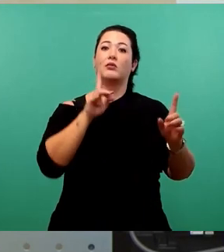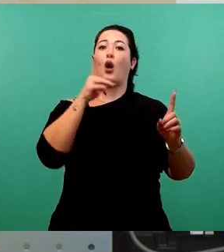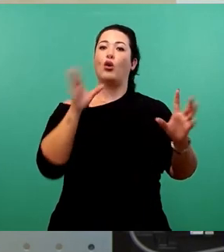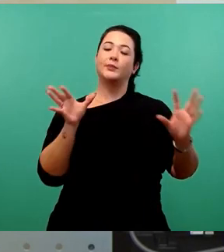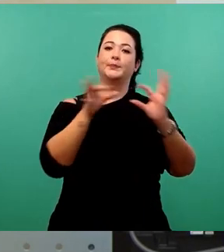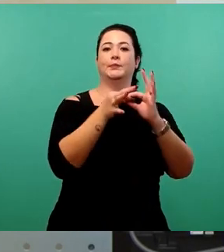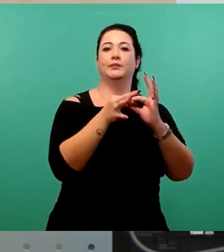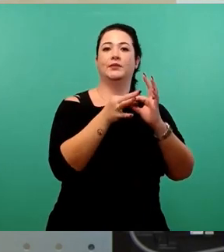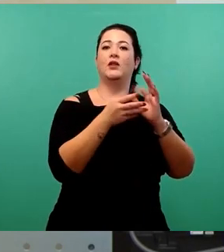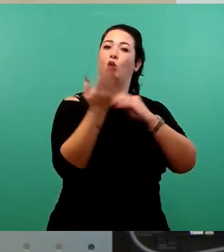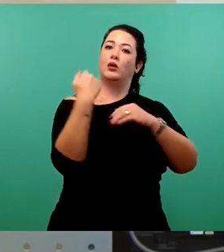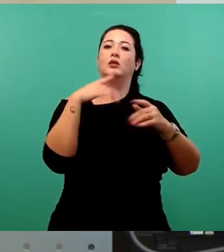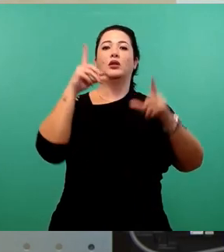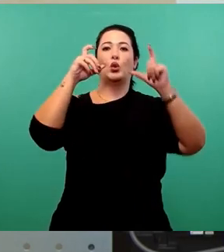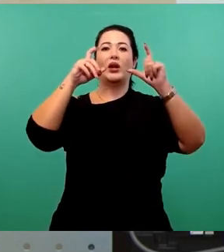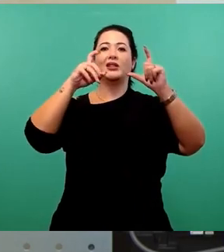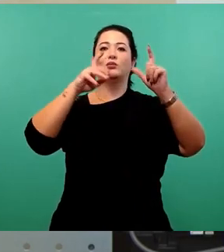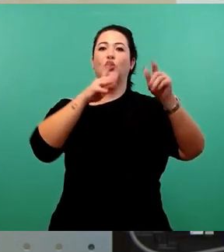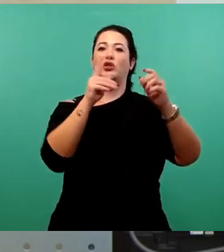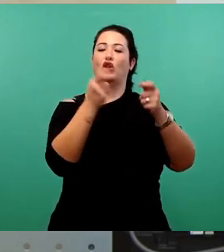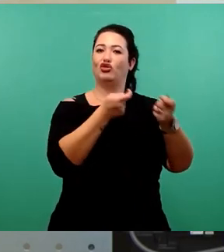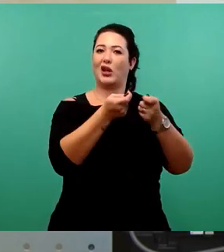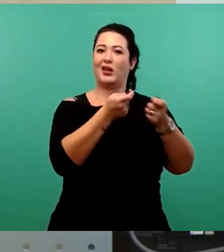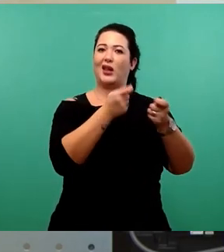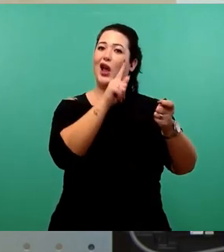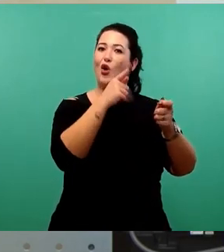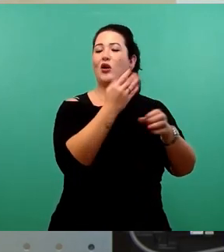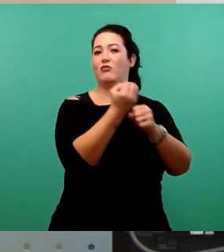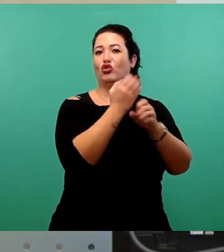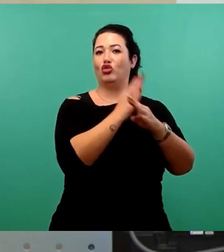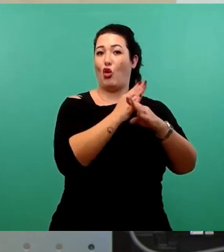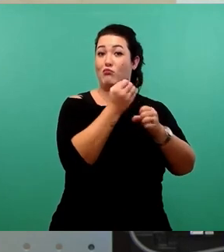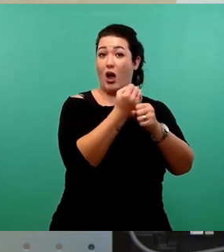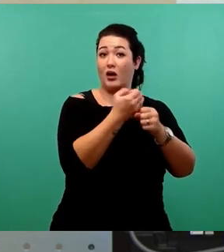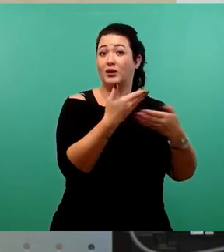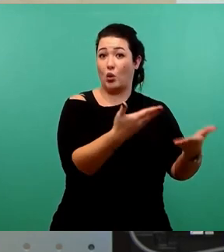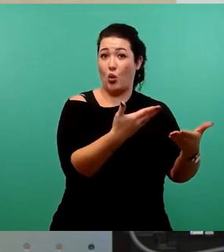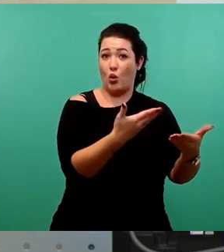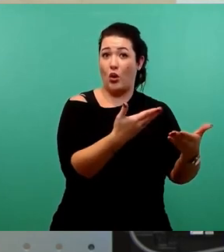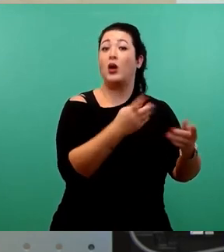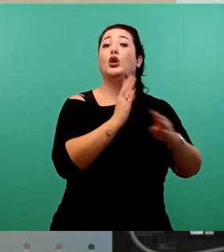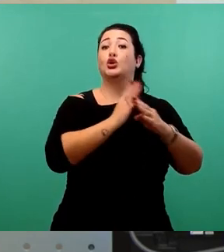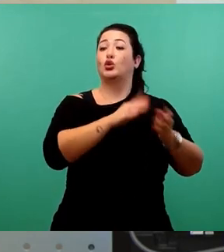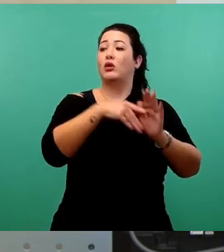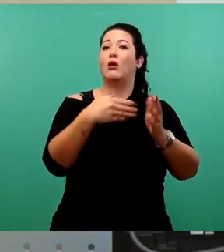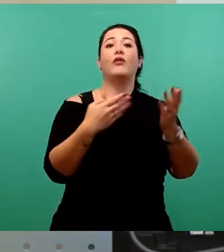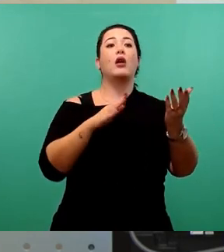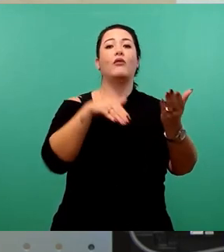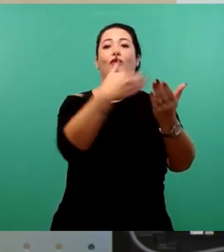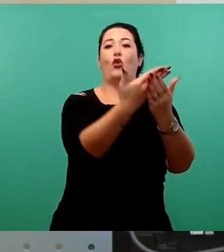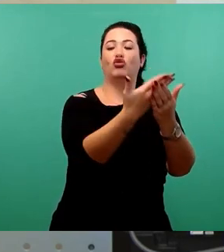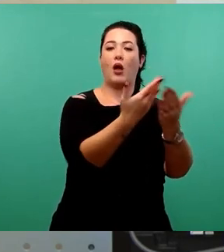bereits in der Tourismusstrategie, die das mein Büro gemeinsam mit der DMG vorgelegt hat, die sie unlängst beschlossen haben, auch schon